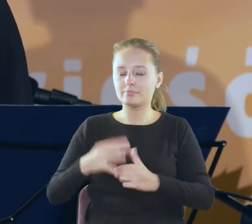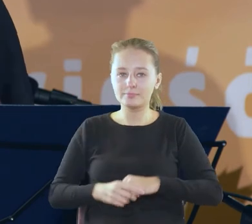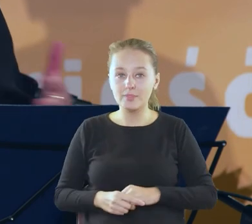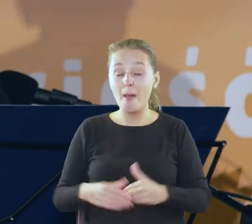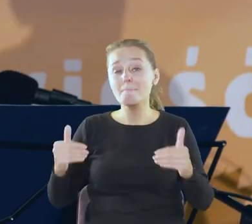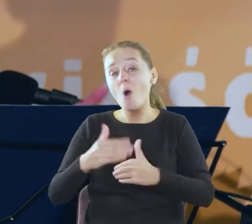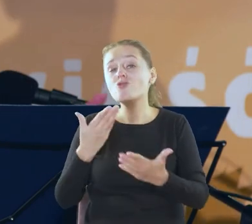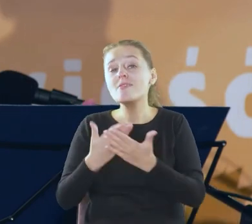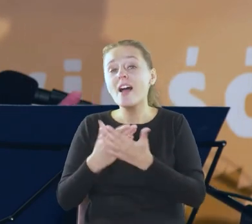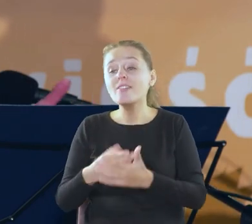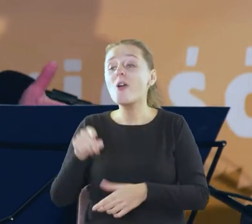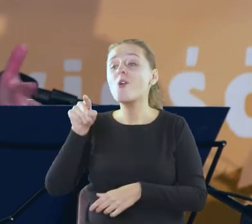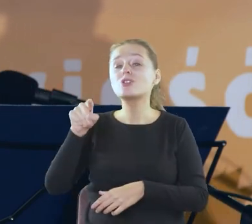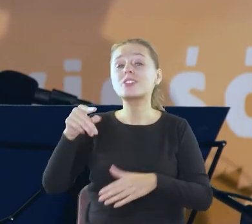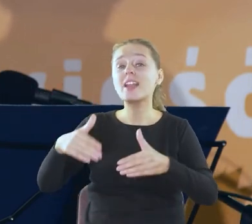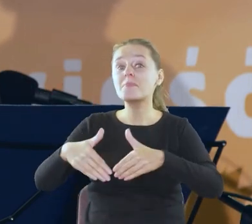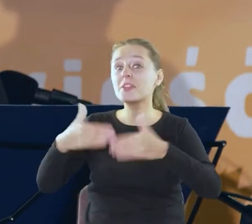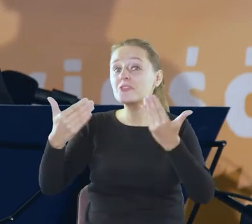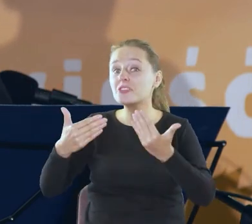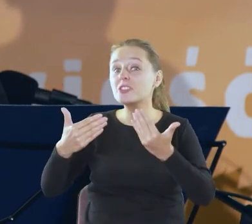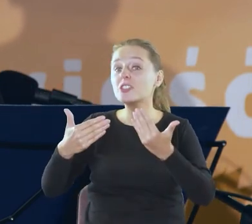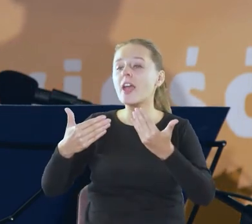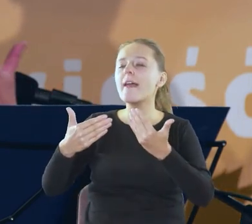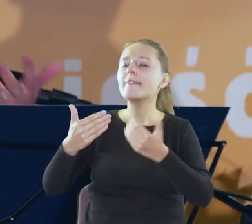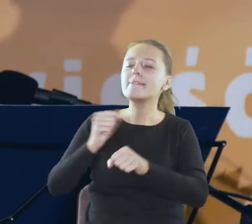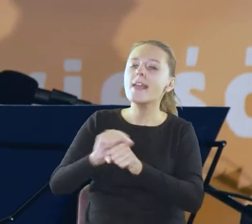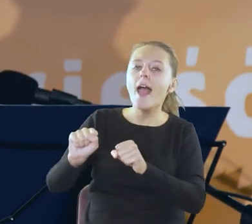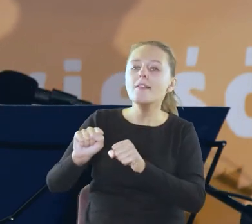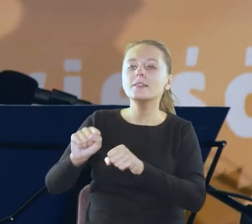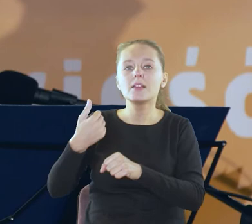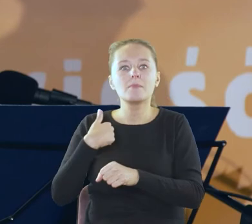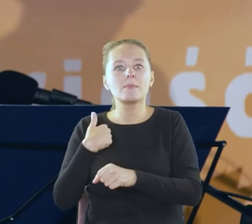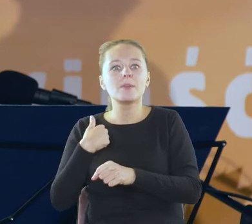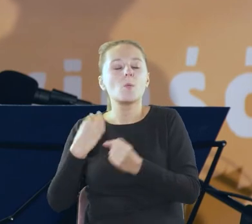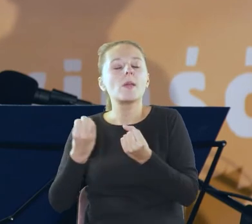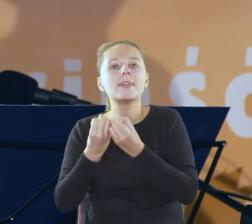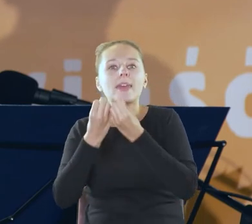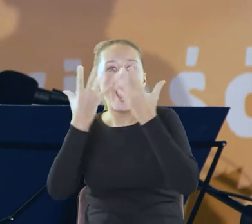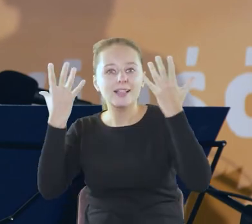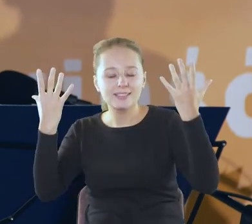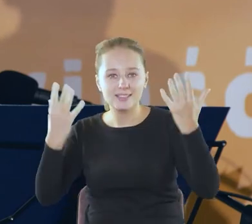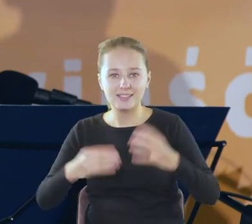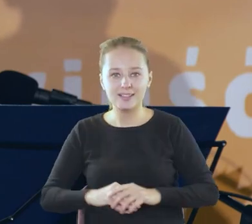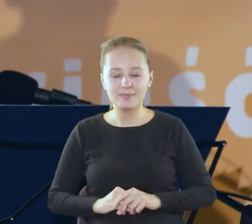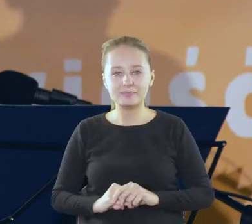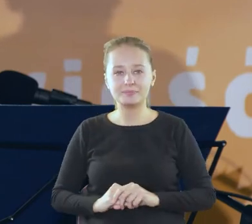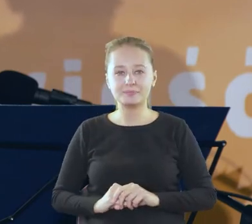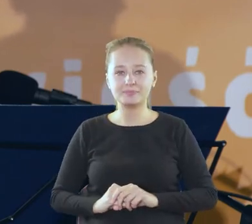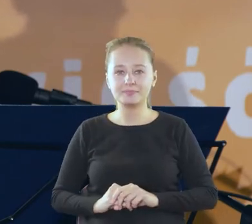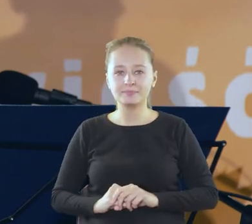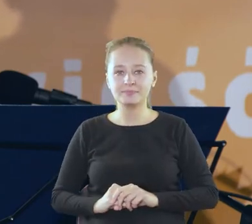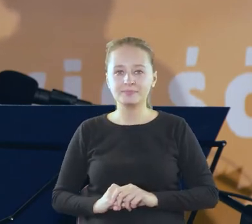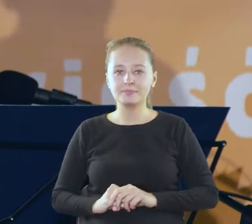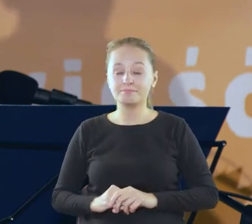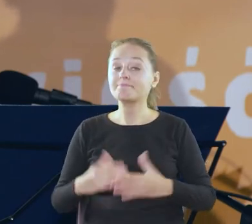że ten tamten dzień jest był tak oszałamiająco jasny dlatego